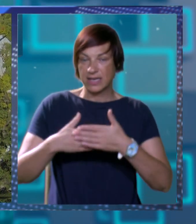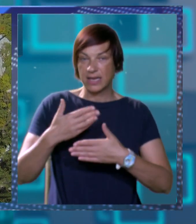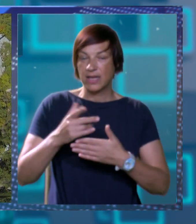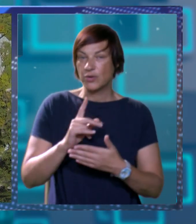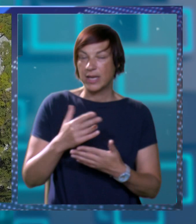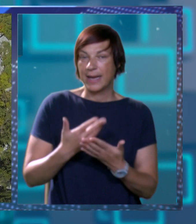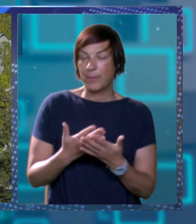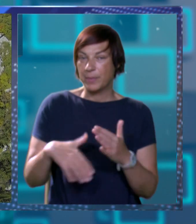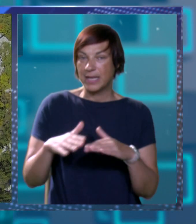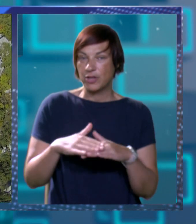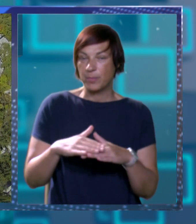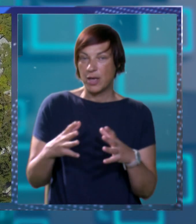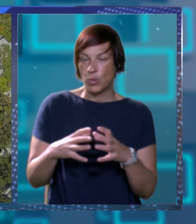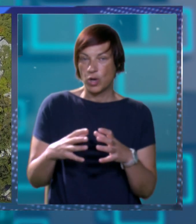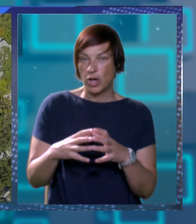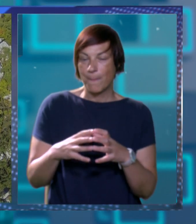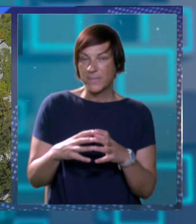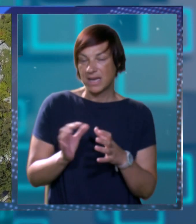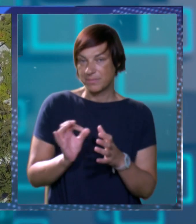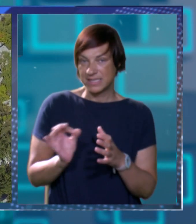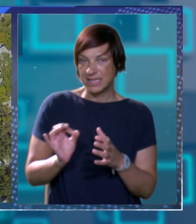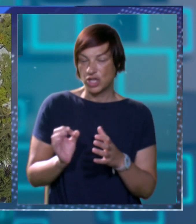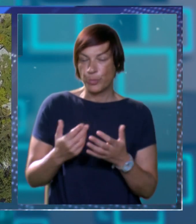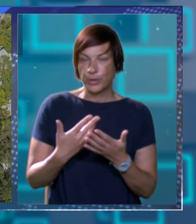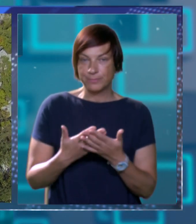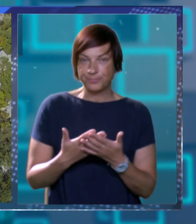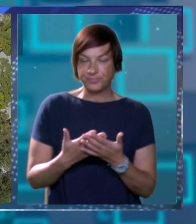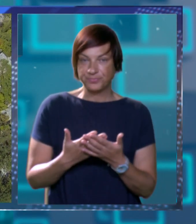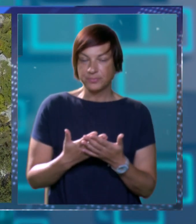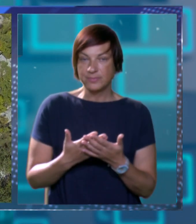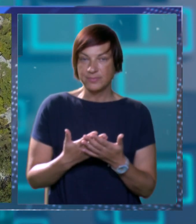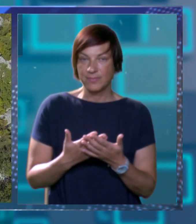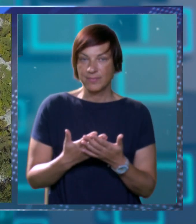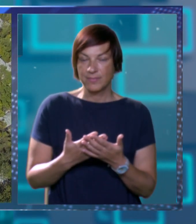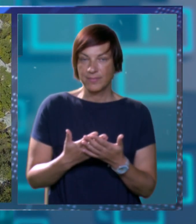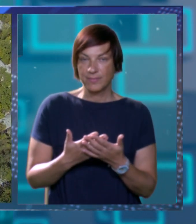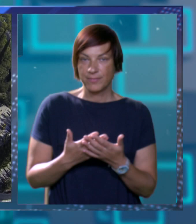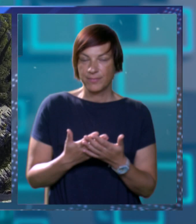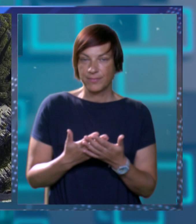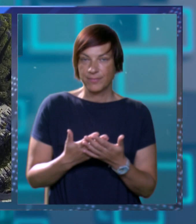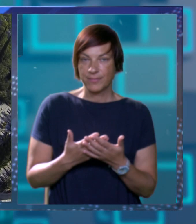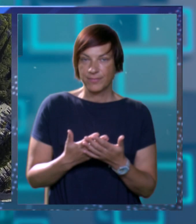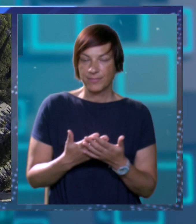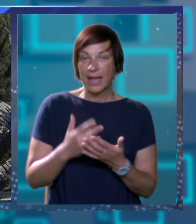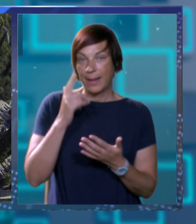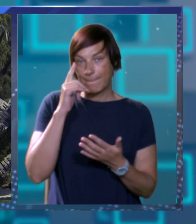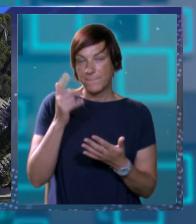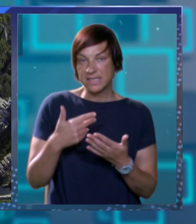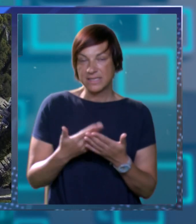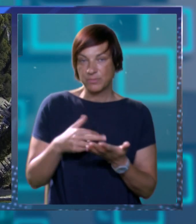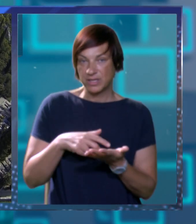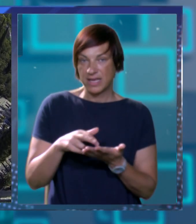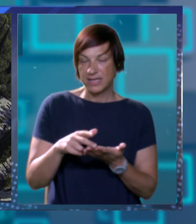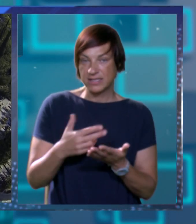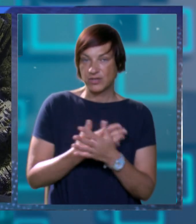oblogom koja ne bi bila dominantna onda bi se uklopila ne bi poremetila tu ljepotu koju Sokolog grad ima i mislimo da je